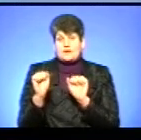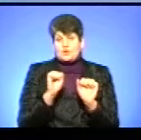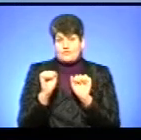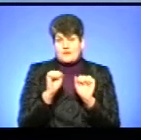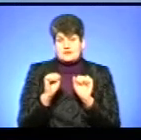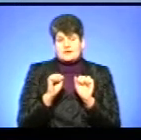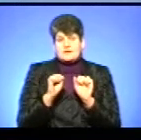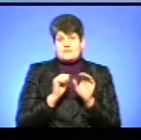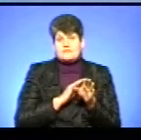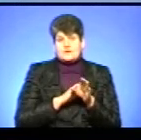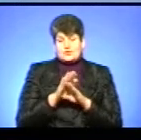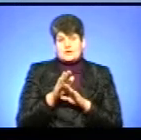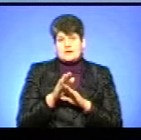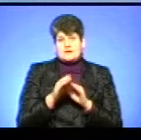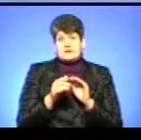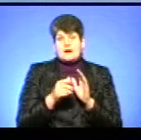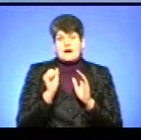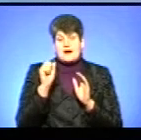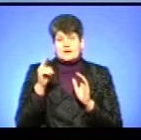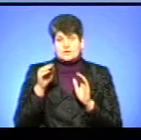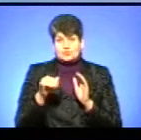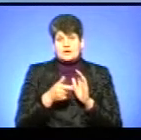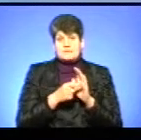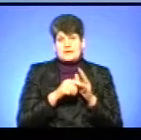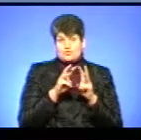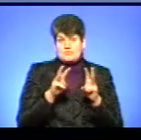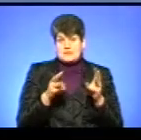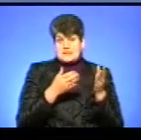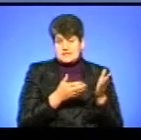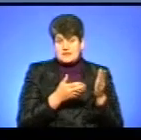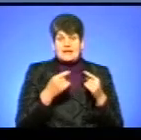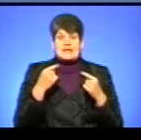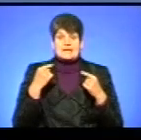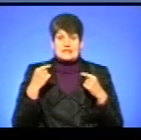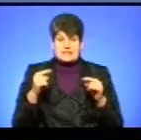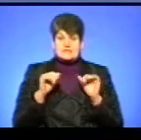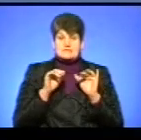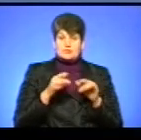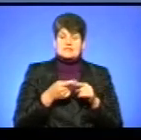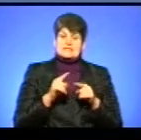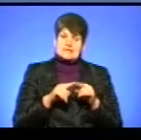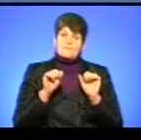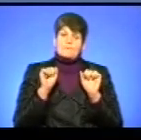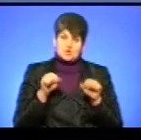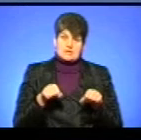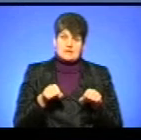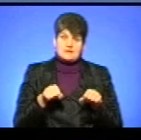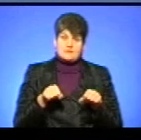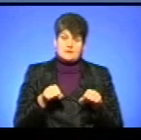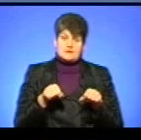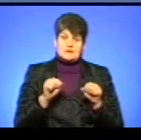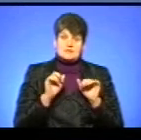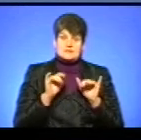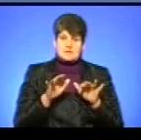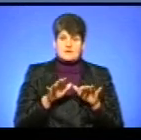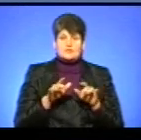виконання акту Кабінету міістрів в даному випадку. Інший спосіб – це, можливо, та справа, до якої